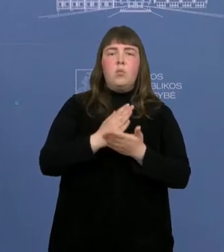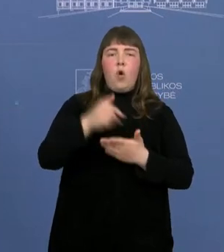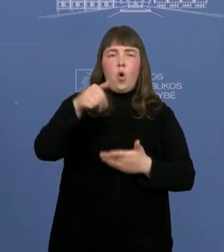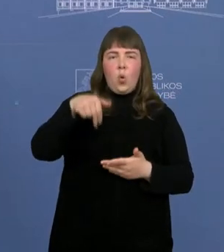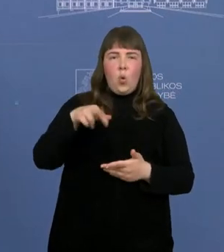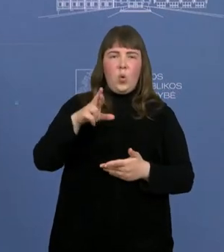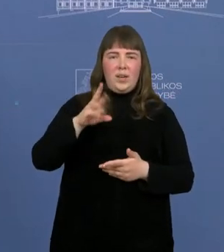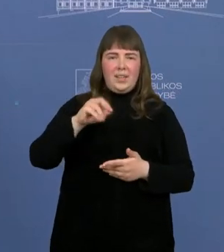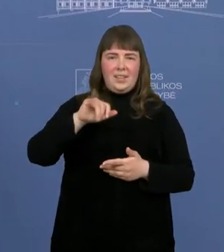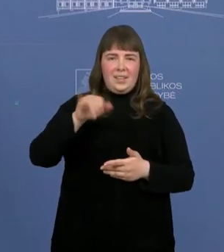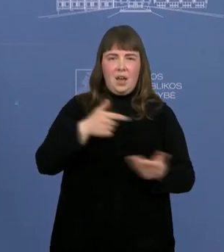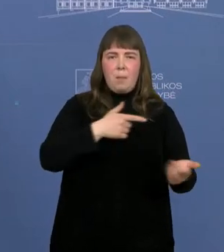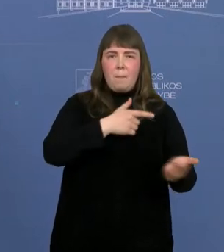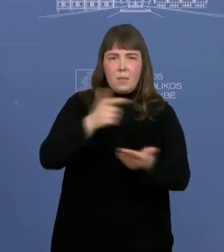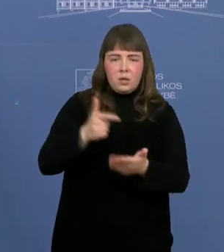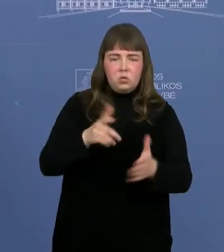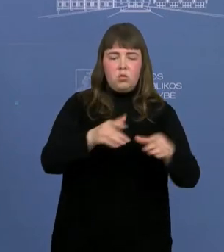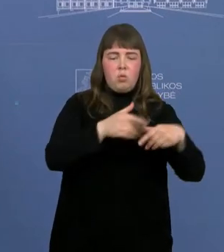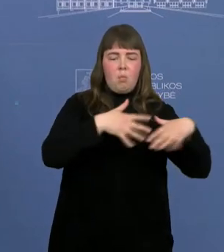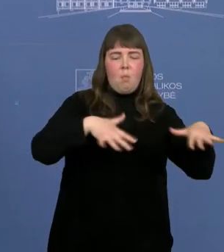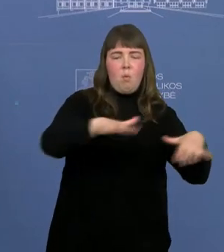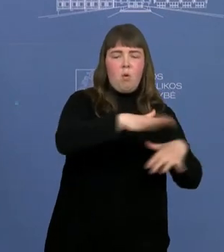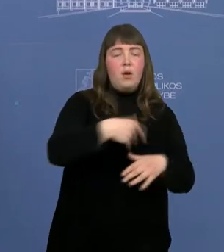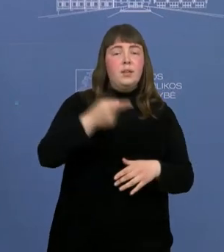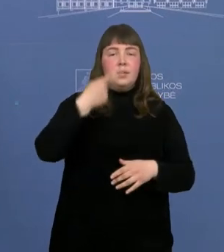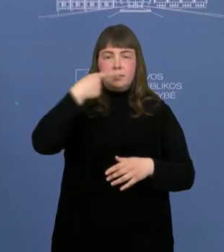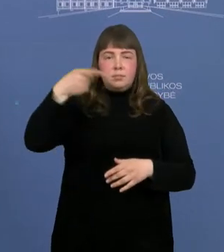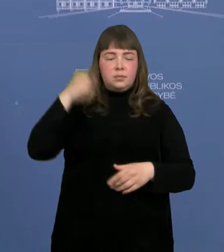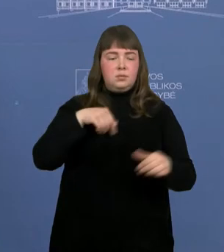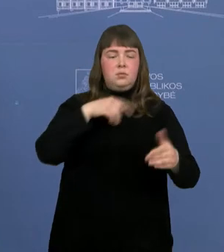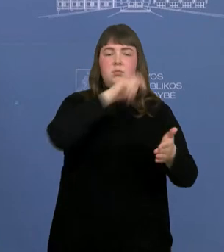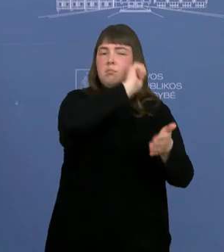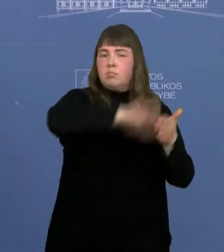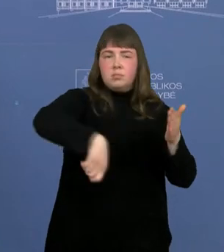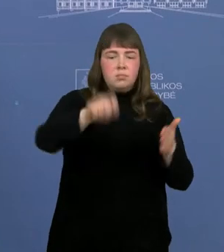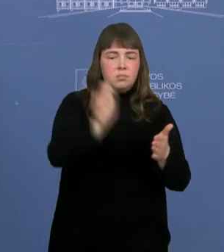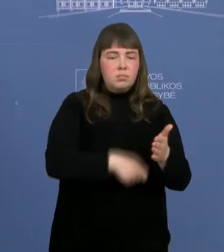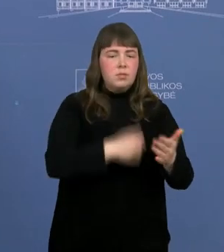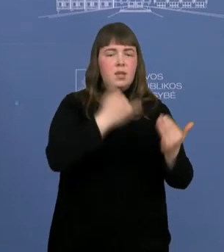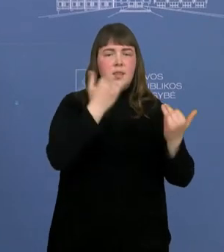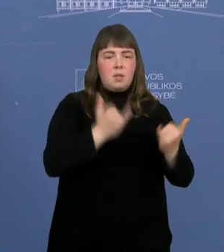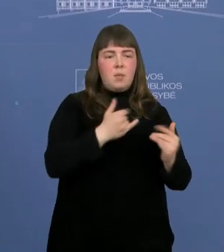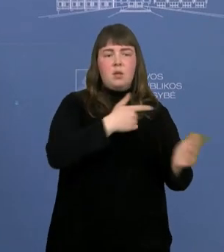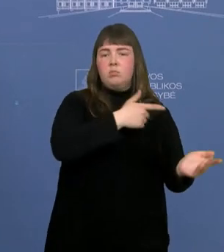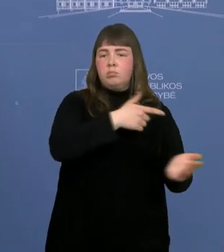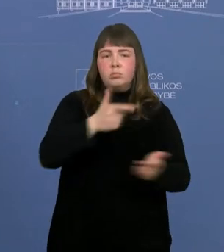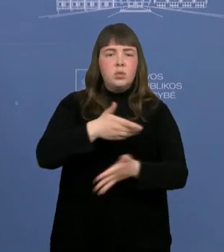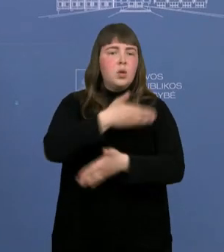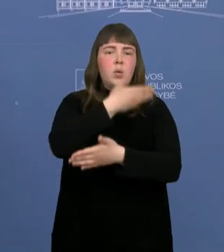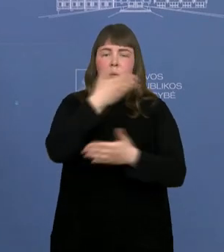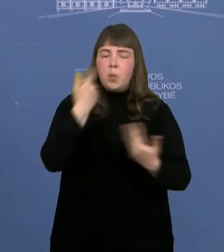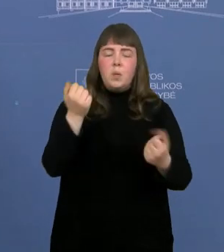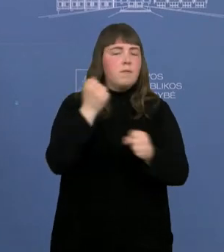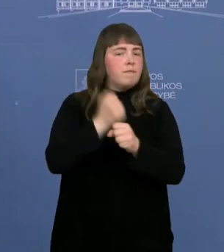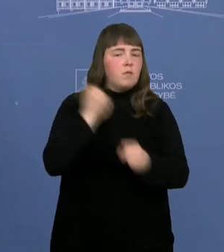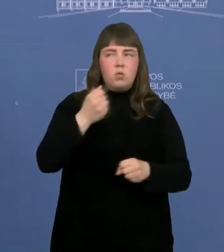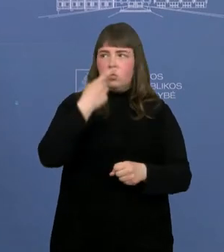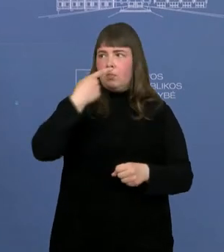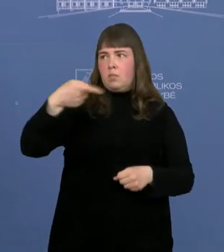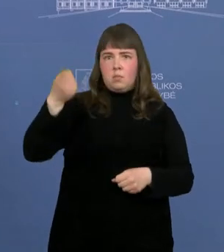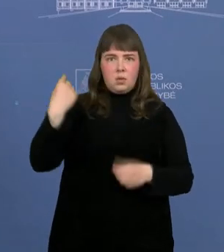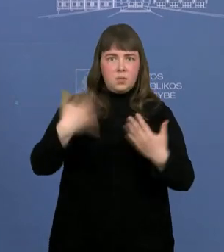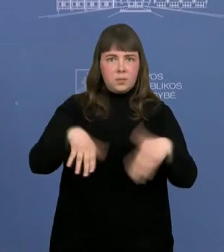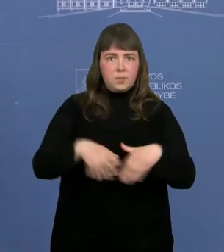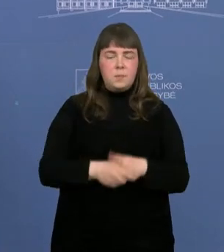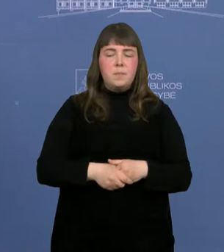tai pernai metais mes panaikinome tą medžioklės plotą ir tenai nebėra medžiojama jau nuo pernai metų. Antrasis